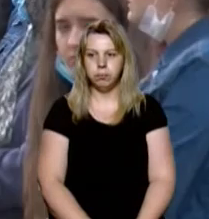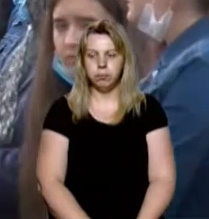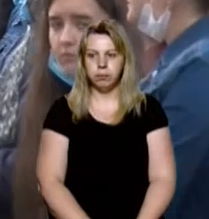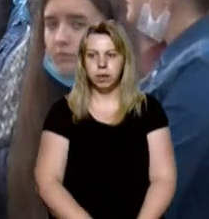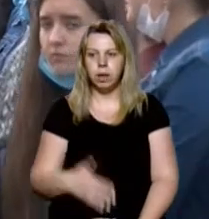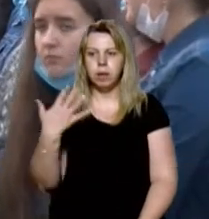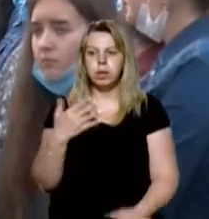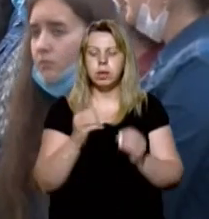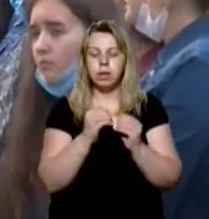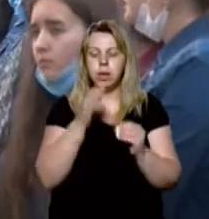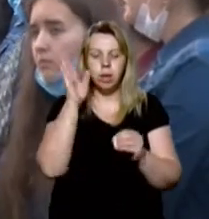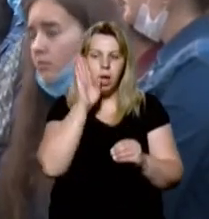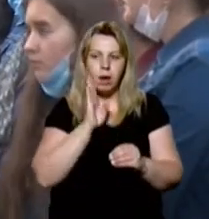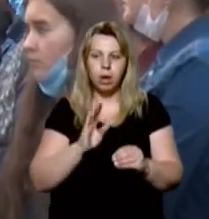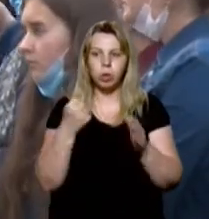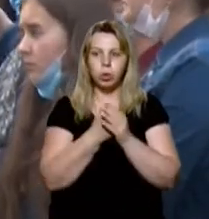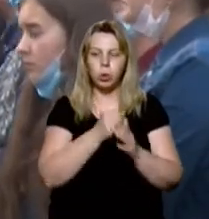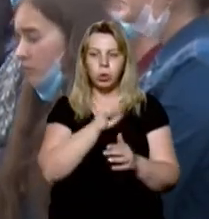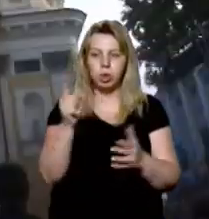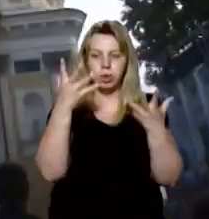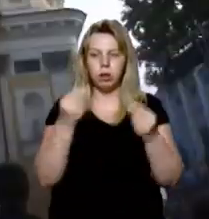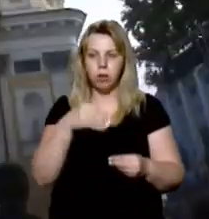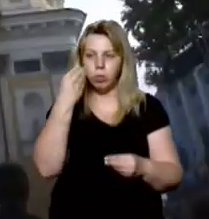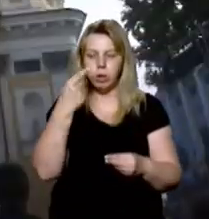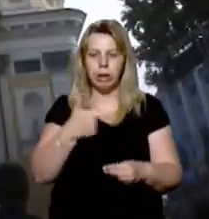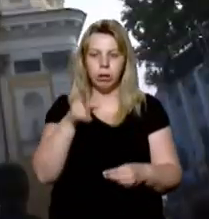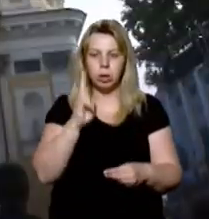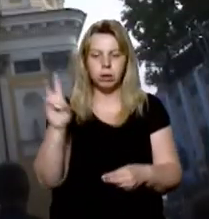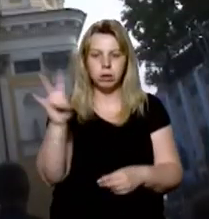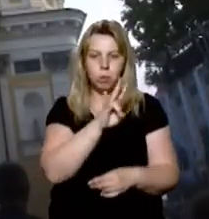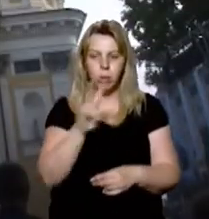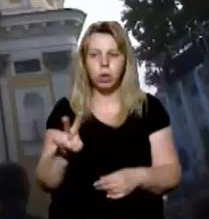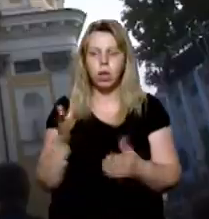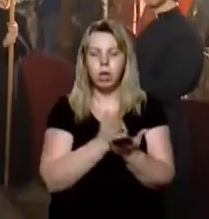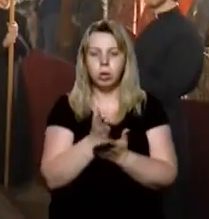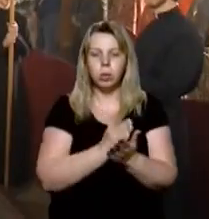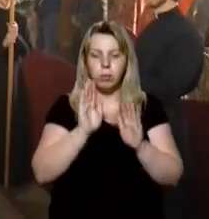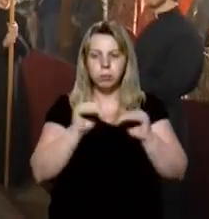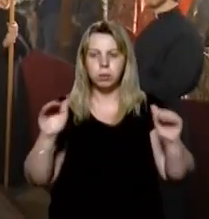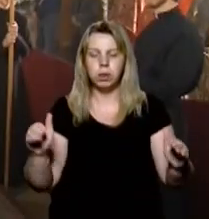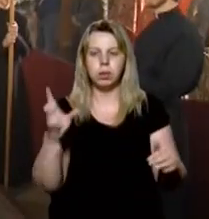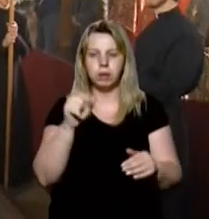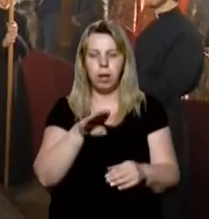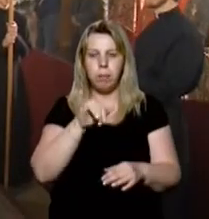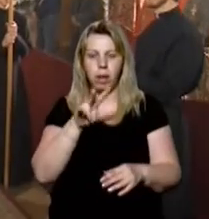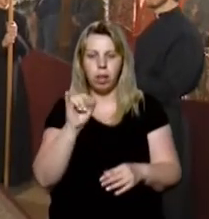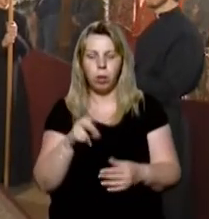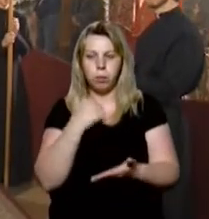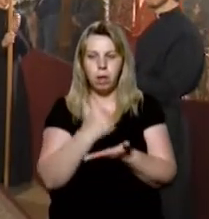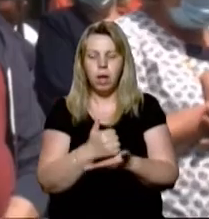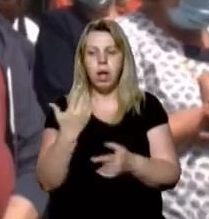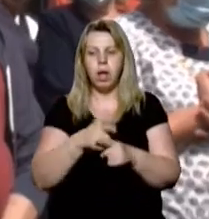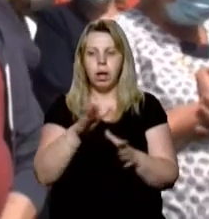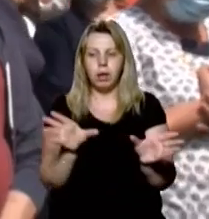З 10-ї години ранку до 13-ї дня у Ужгородському греко-католицькому соборі служили поминальну літургію за Міланом Шашіком.